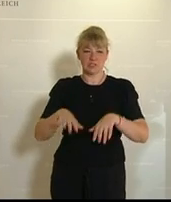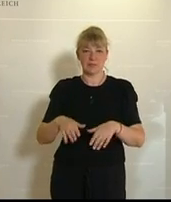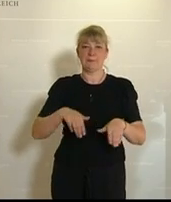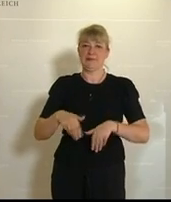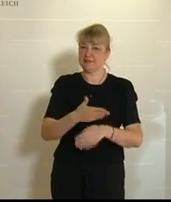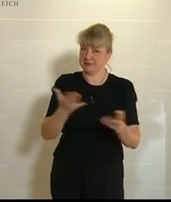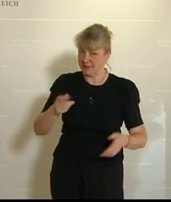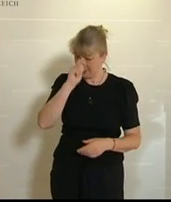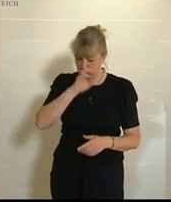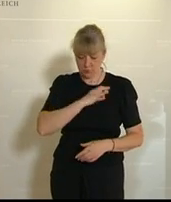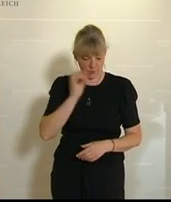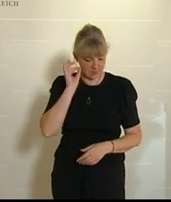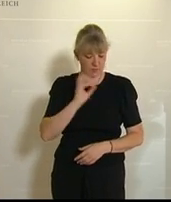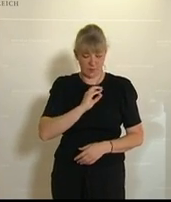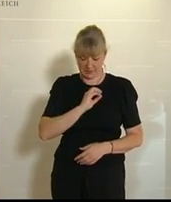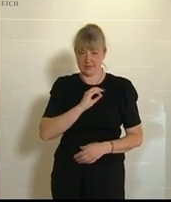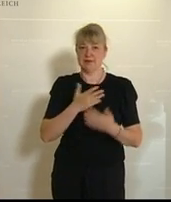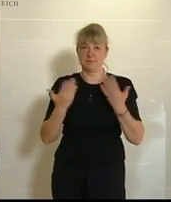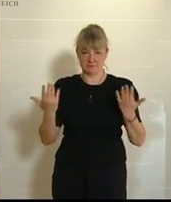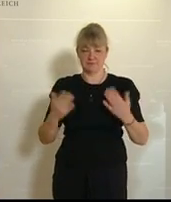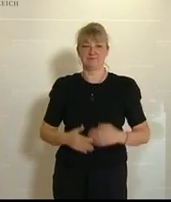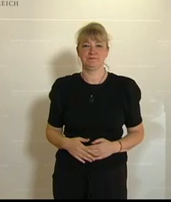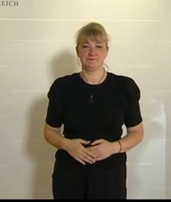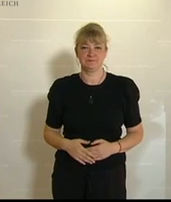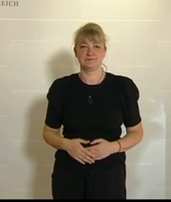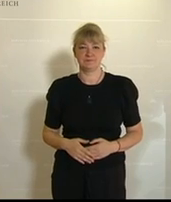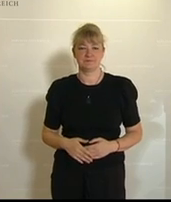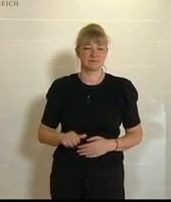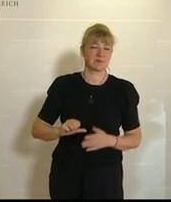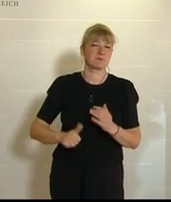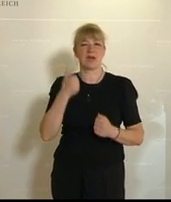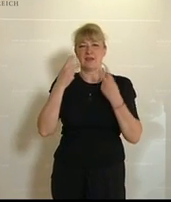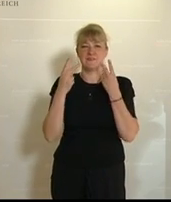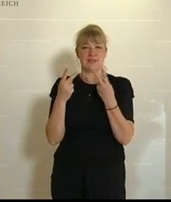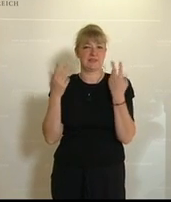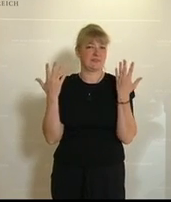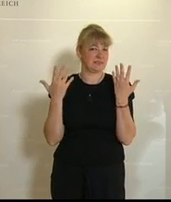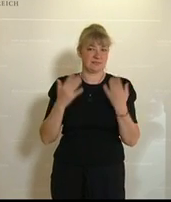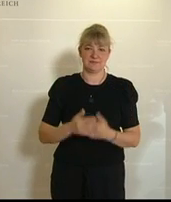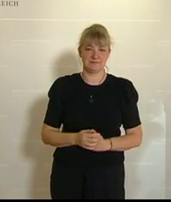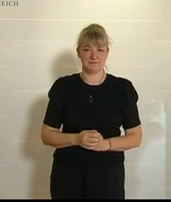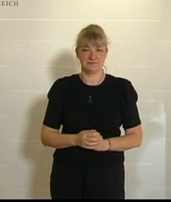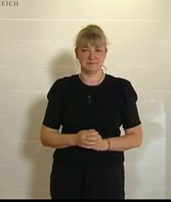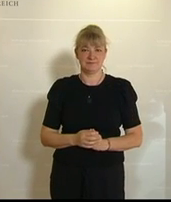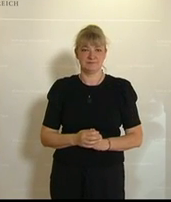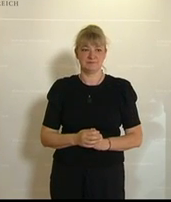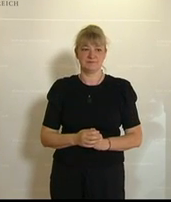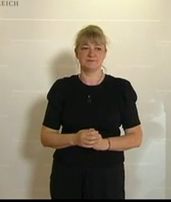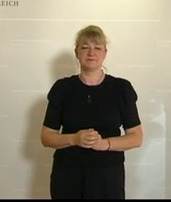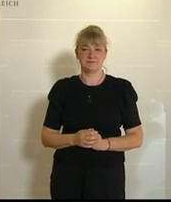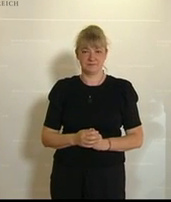Herr Minister, geschätzte Kolleginnen und Kollegen, ich glaube das Wichtigste ist, dass alle